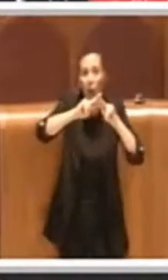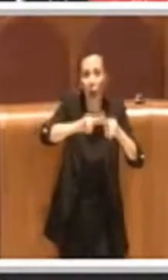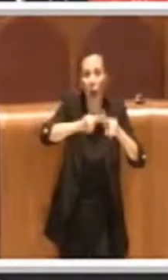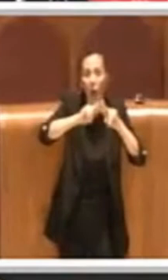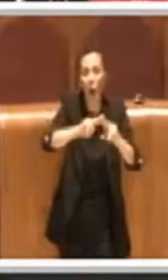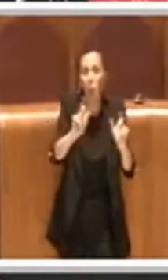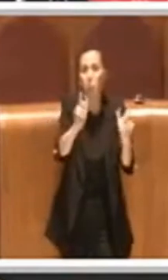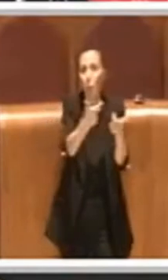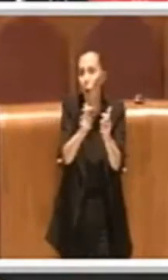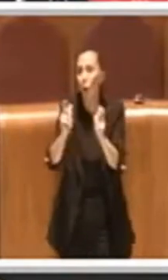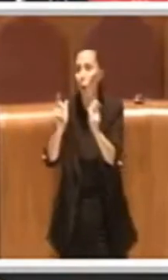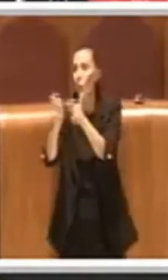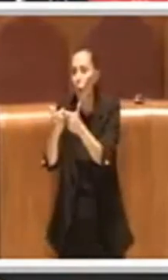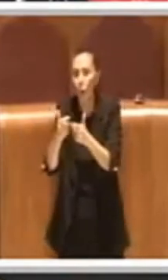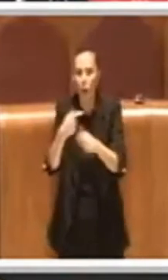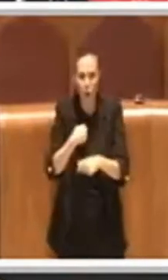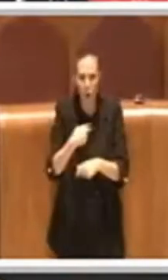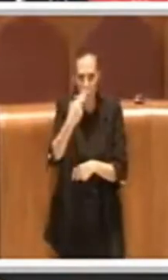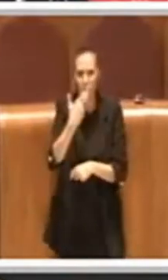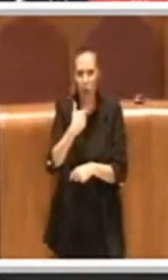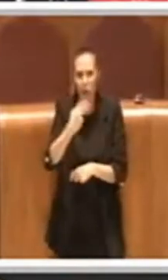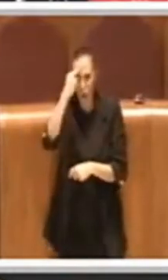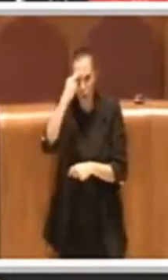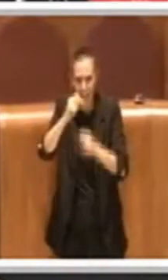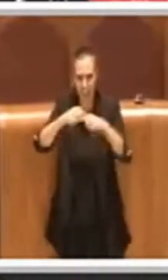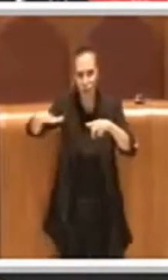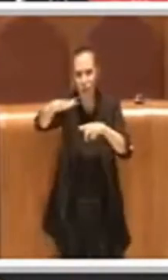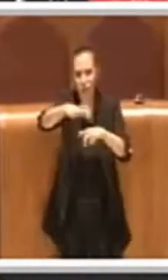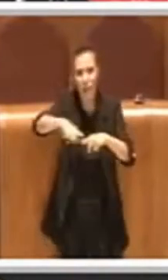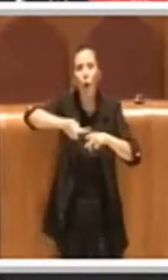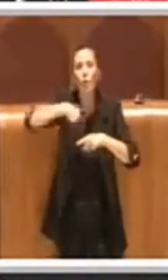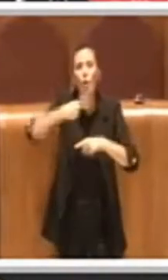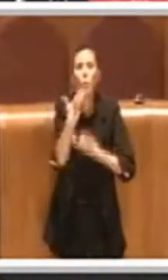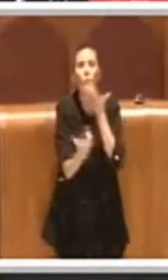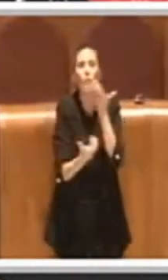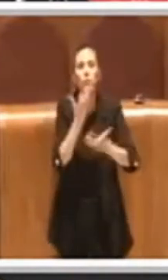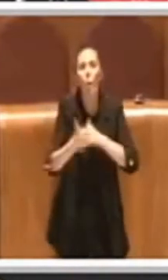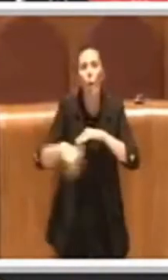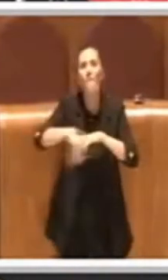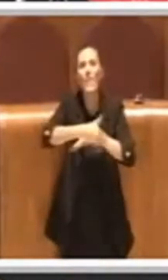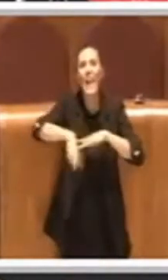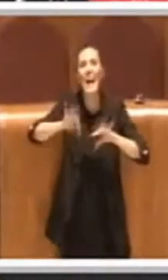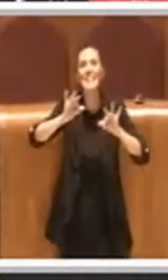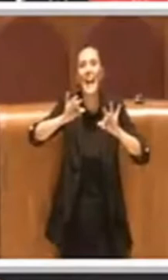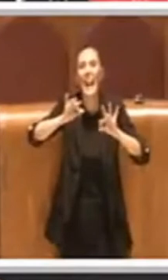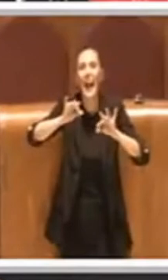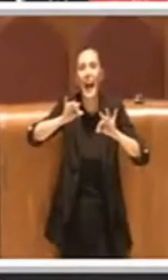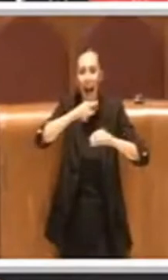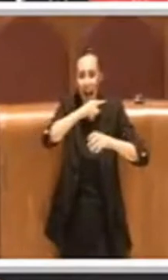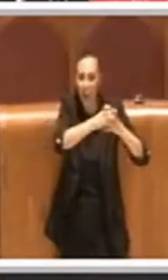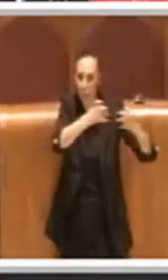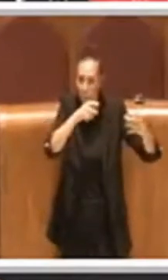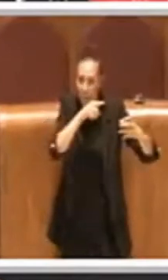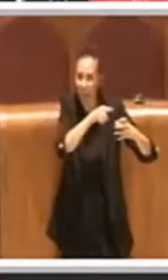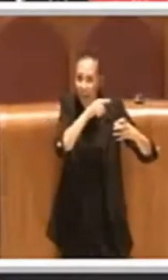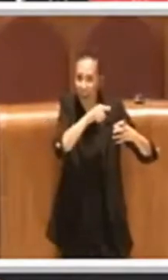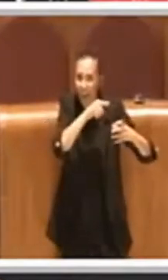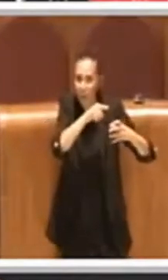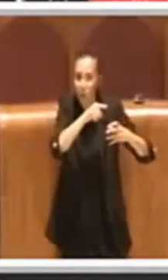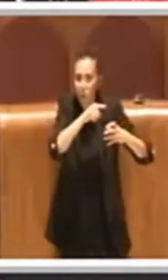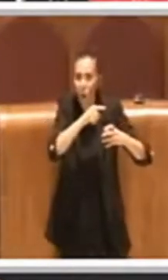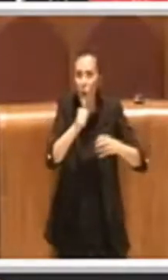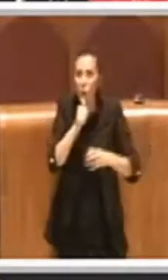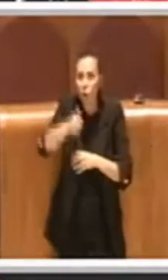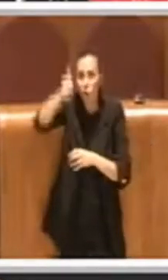poi un altro. Cioè io lo vorrei ricordare alla città. Noi, dopo l'incendio del Salario, per diversi mesi lo scorso anno abbiamo